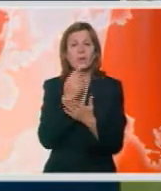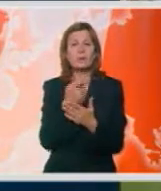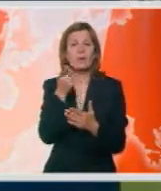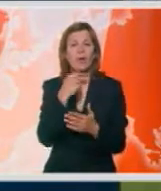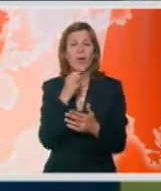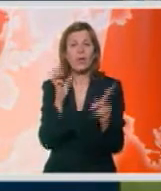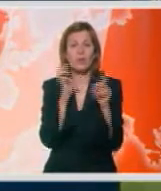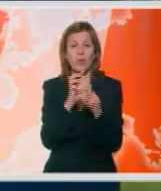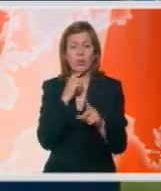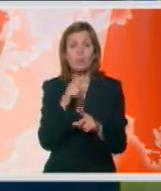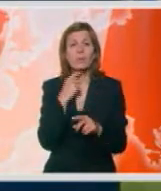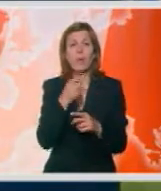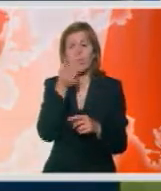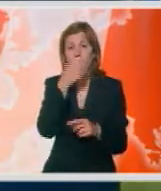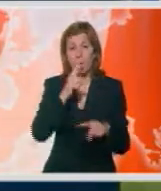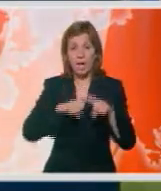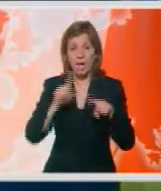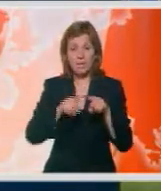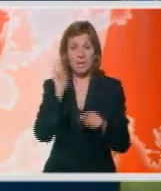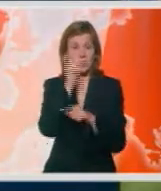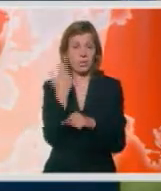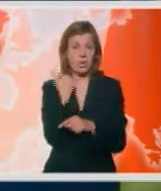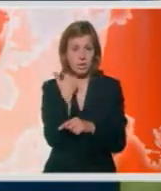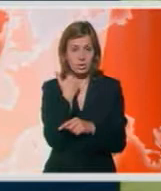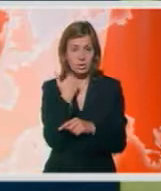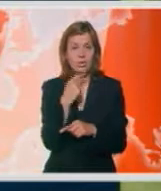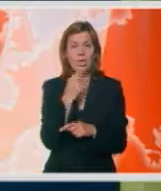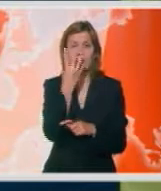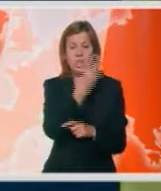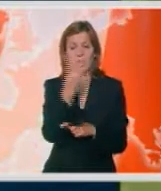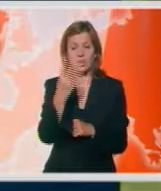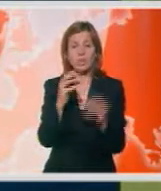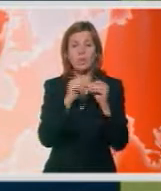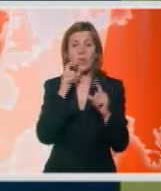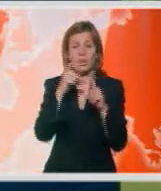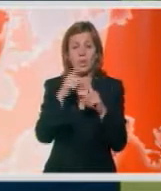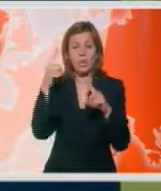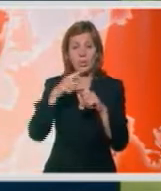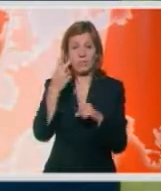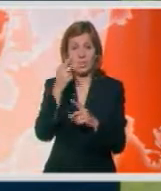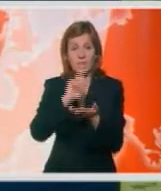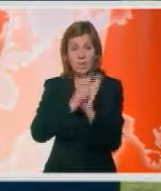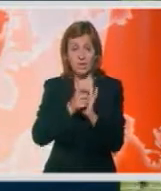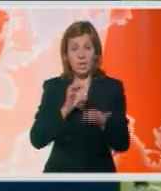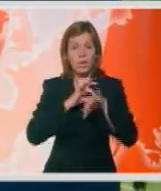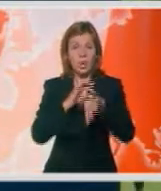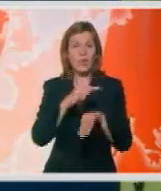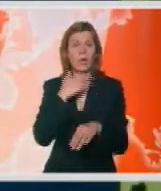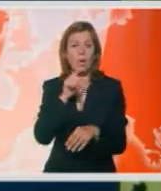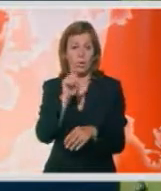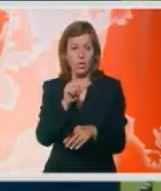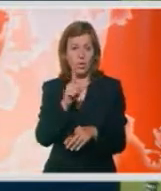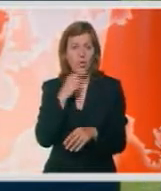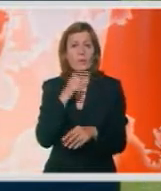Challenge faljujući bolje gol razlice od tima iz Londona. Ova tima se osvojila po četiri boda. Tottenham je u 23. minutu polo golom robija Kina.